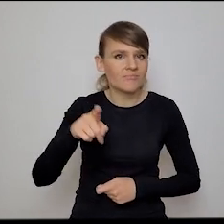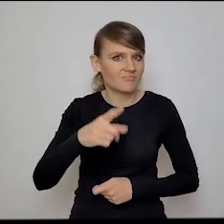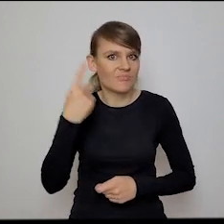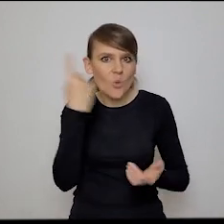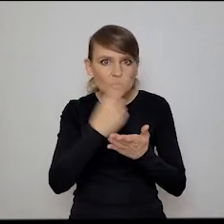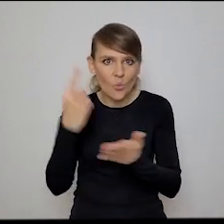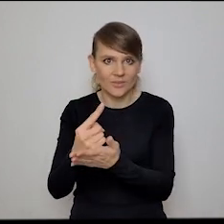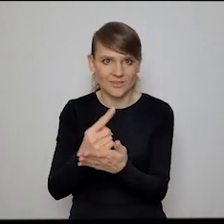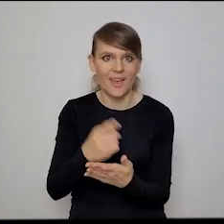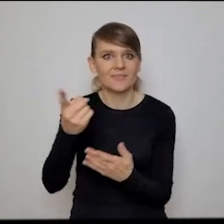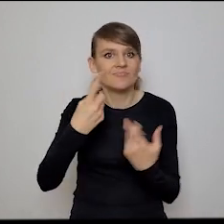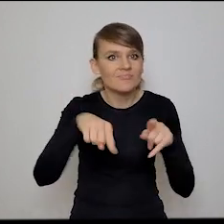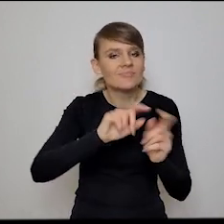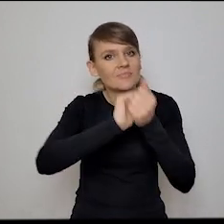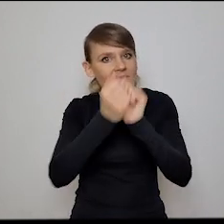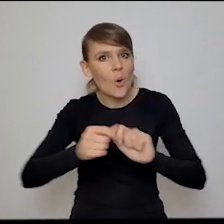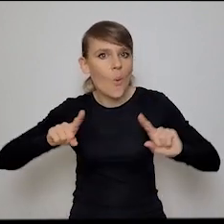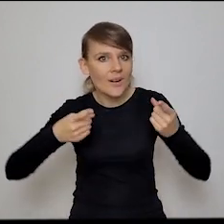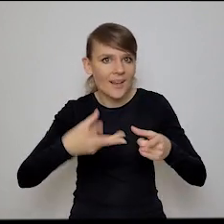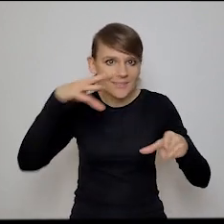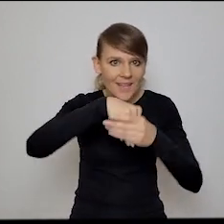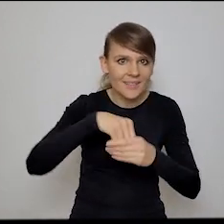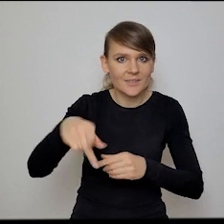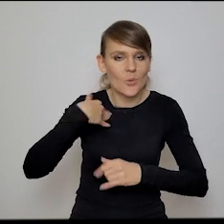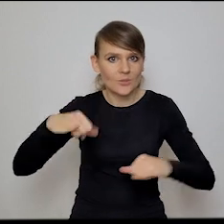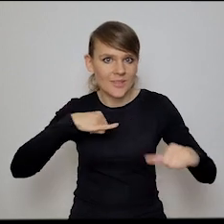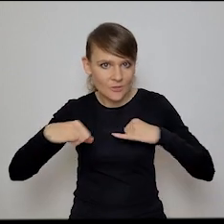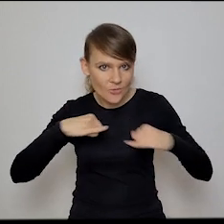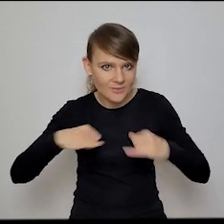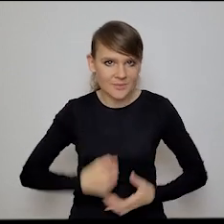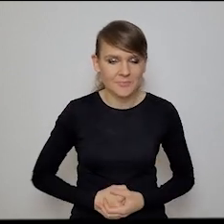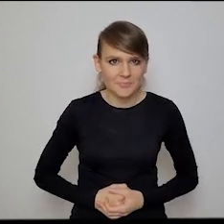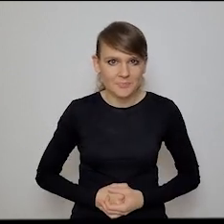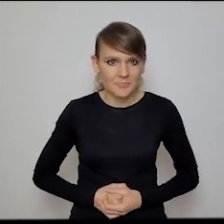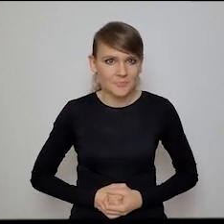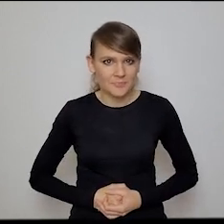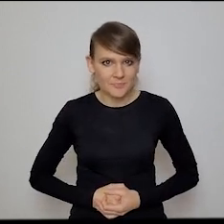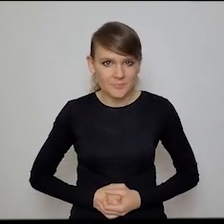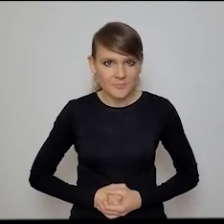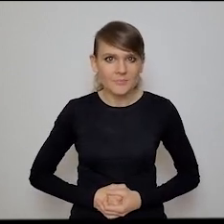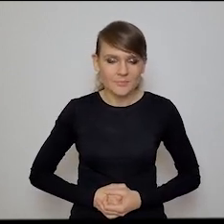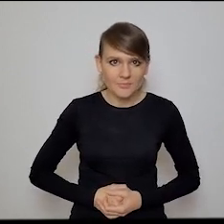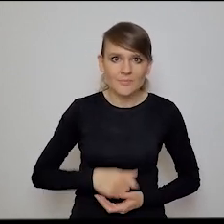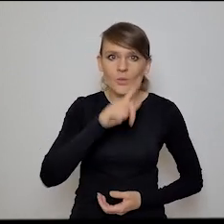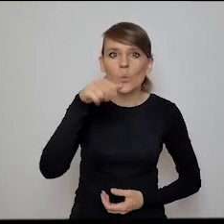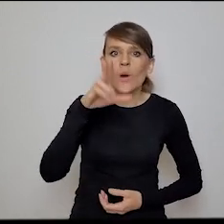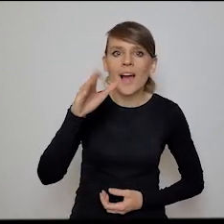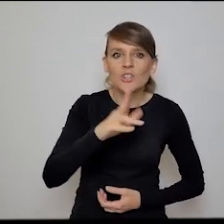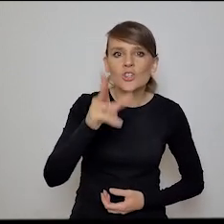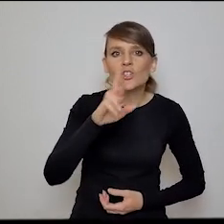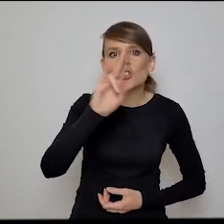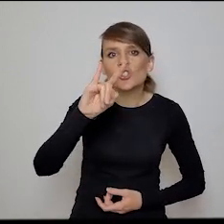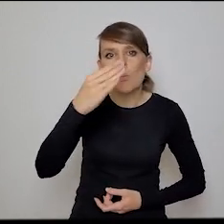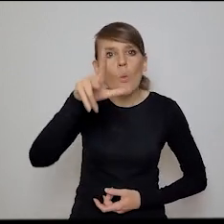sukcesem wdrażającym zmianę do organizacji, którą zarządza do Trade Dablera. No i o Łukaszu Szymuli sobie